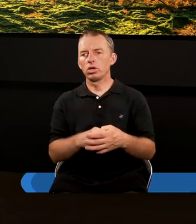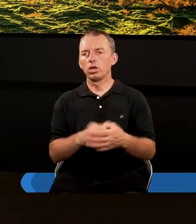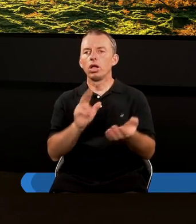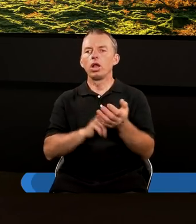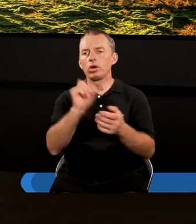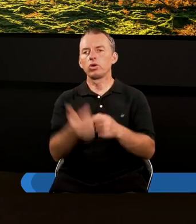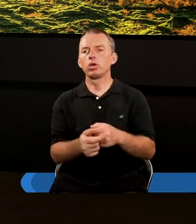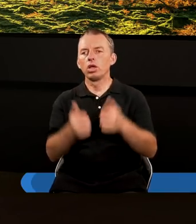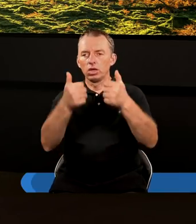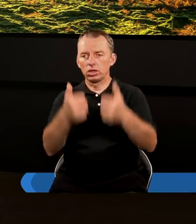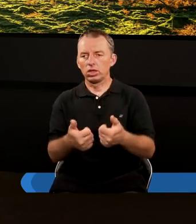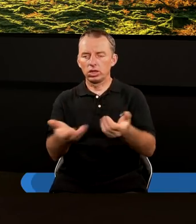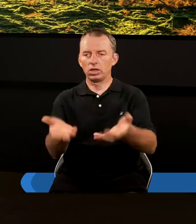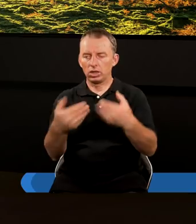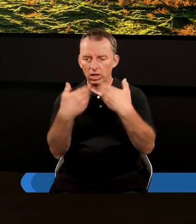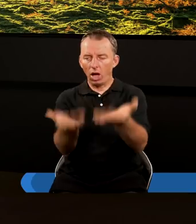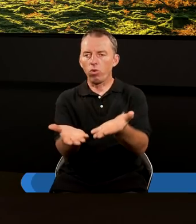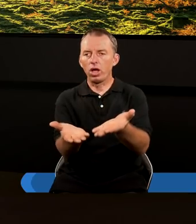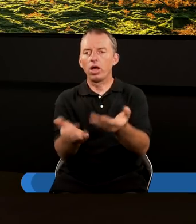Na cóż by się zdały